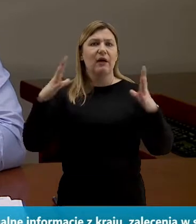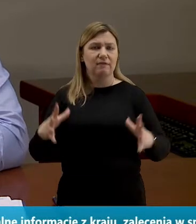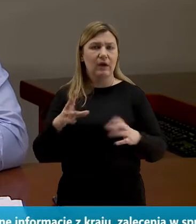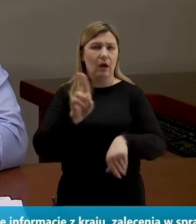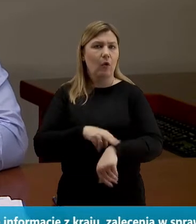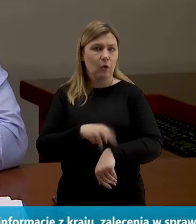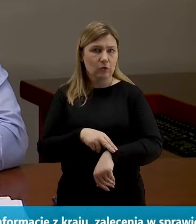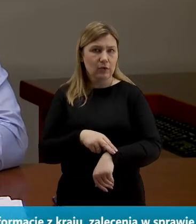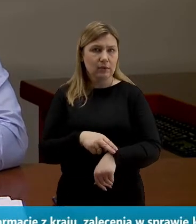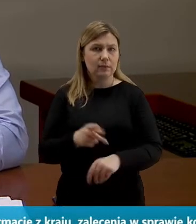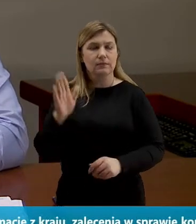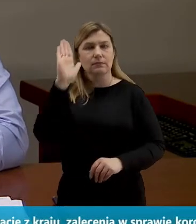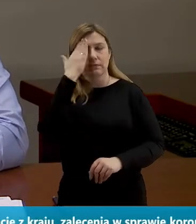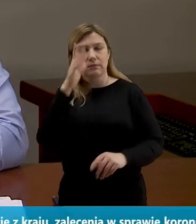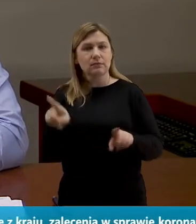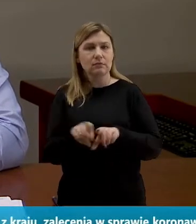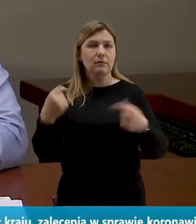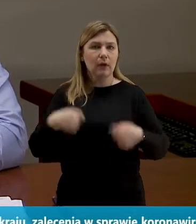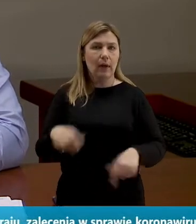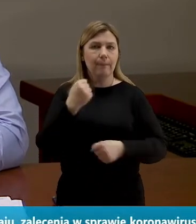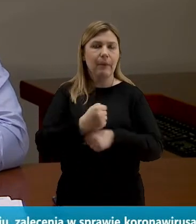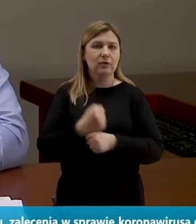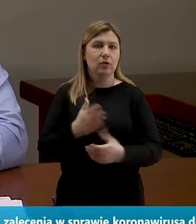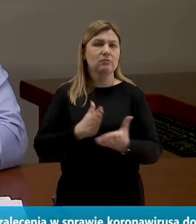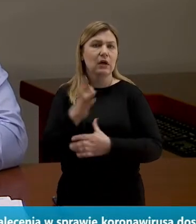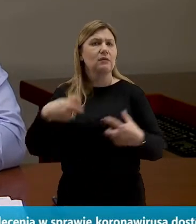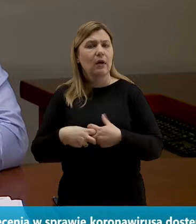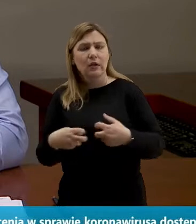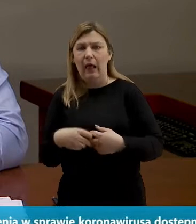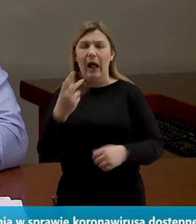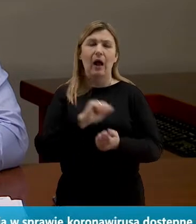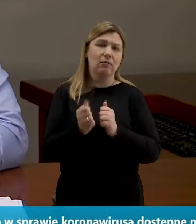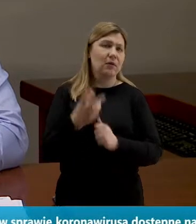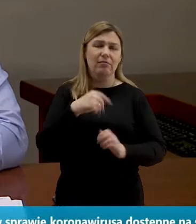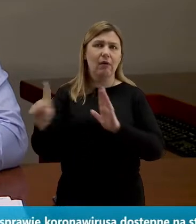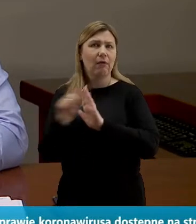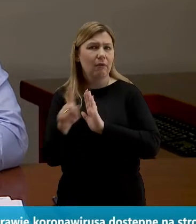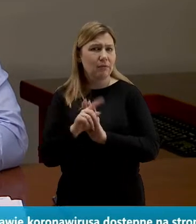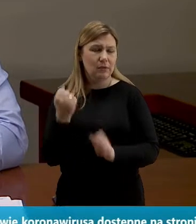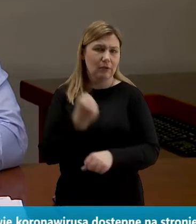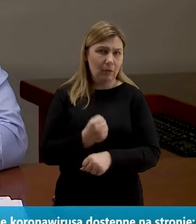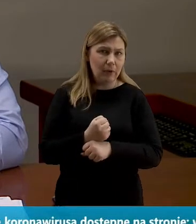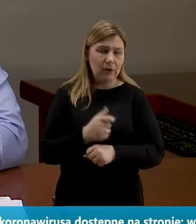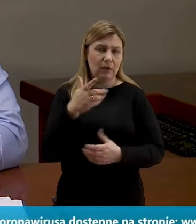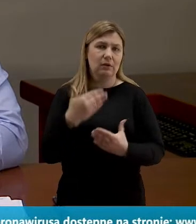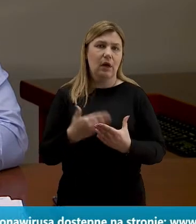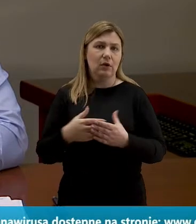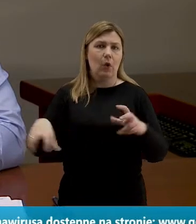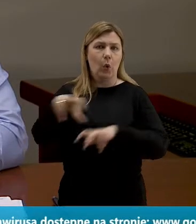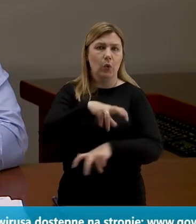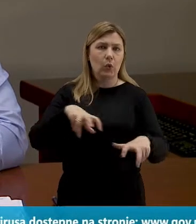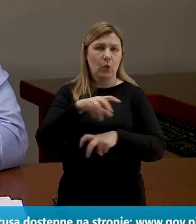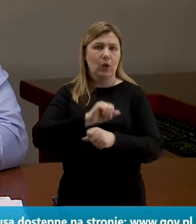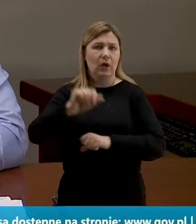godzinach. Wiemy też, że część osób pracuje zdalnie lub nie chodzi do pracy, więc na pewno to obciążenie w ruchu na ulicach